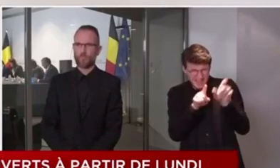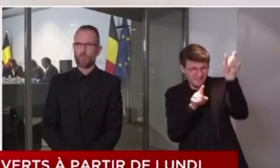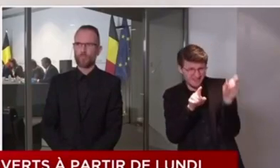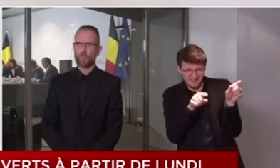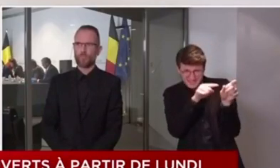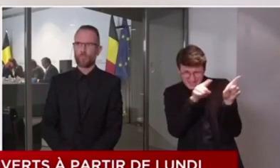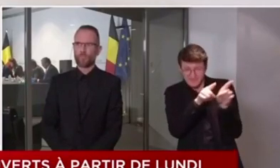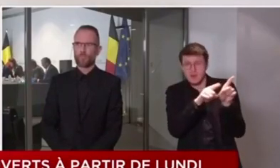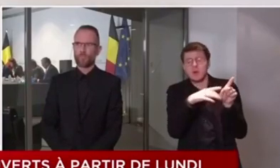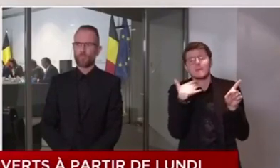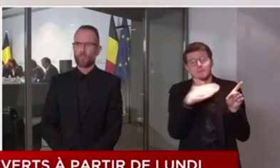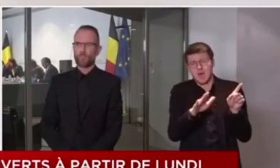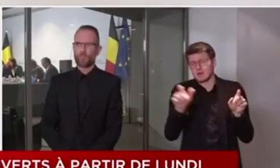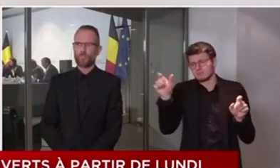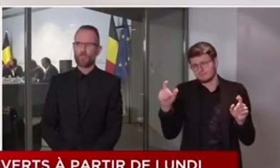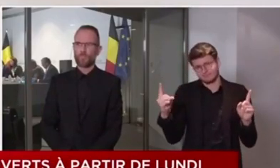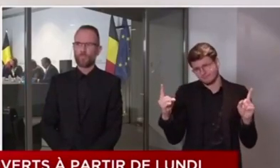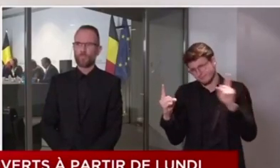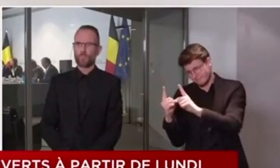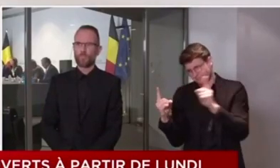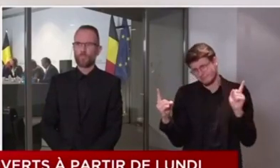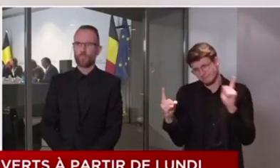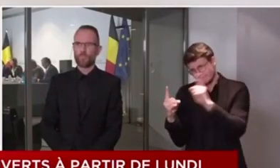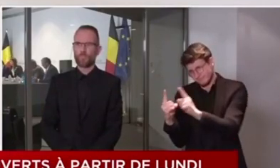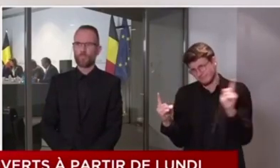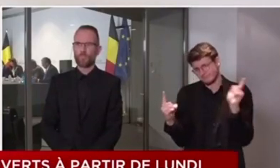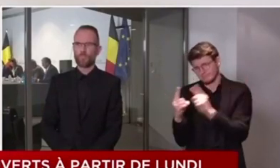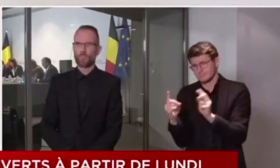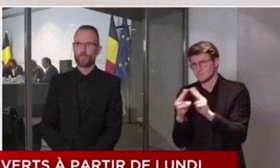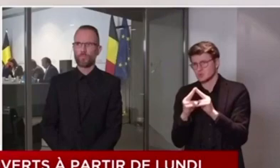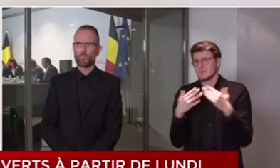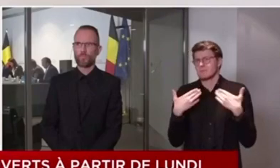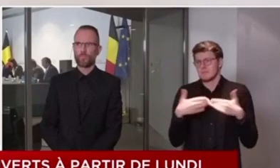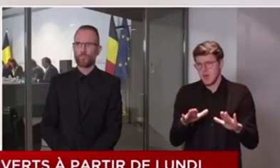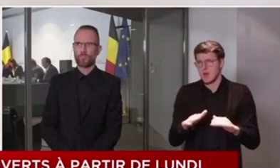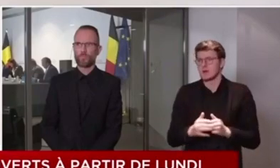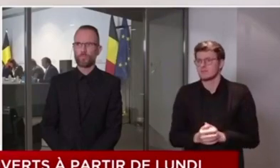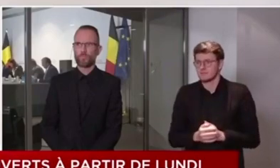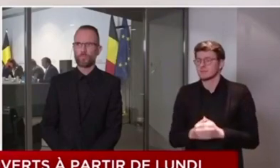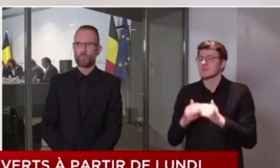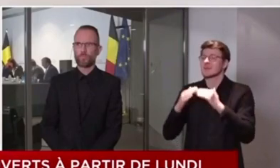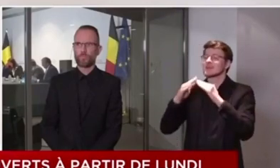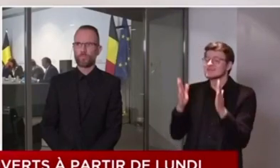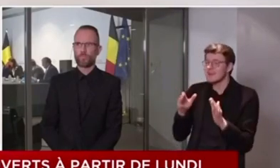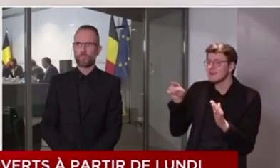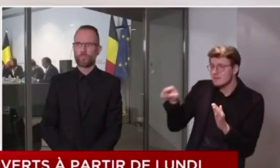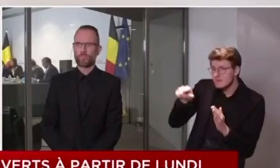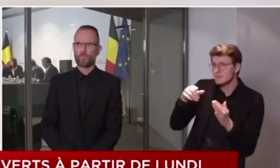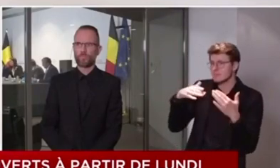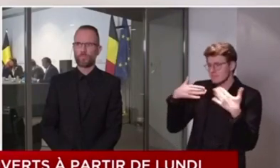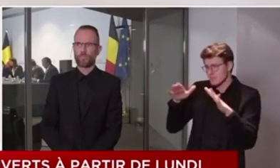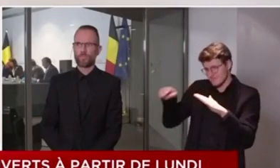fois de la même personne. Ces établissements pourront organiser eux-mêmes ces visites.